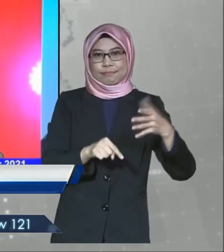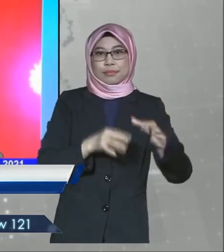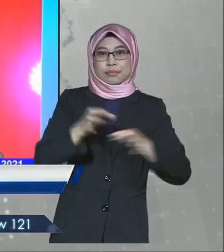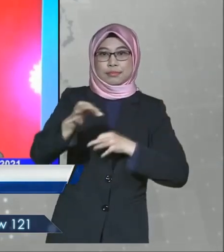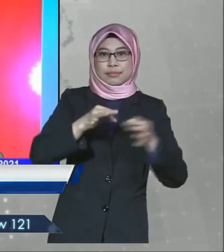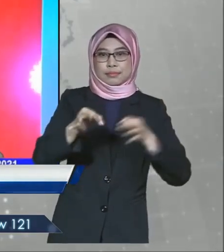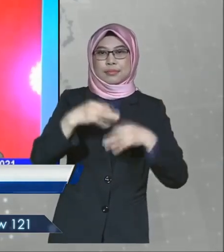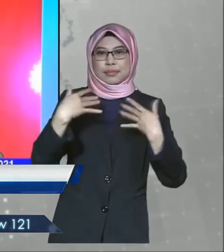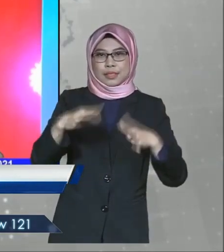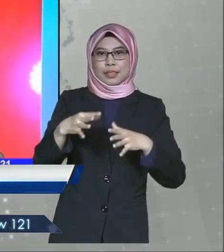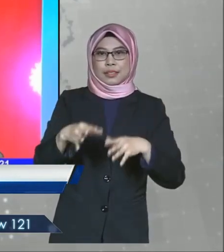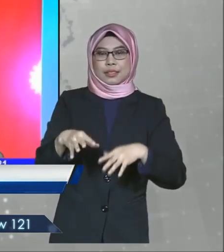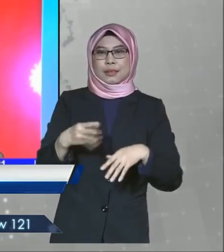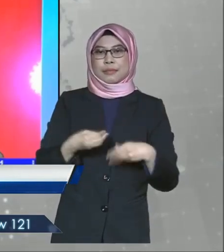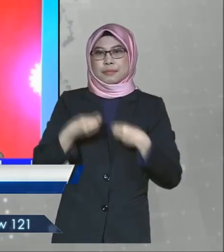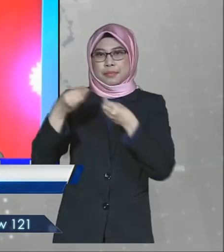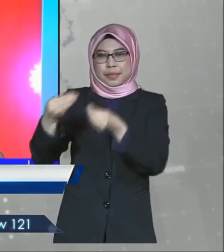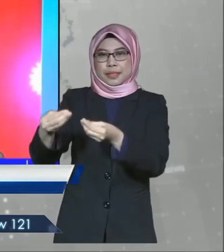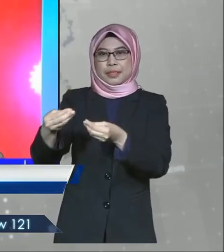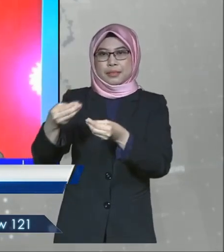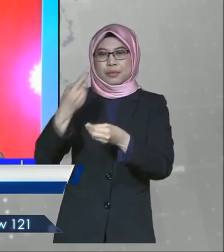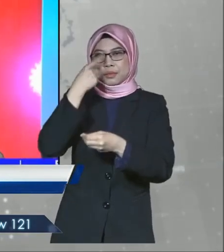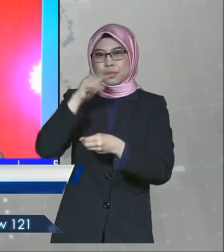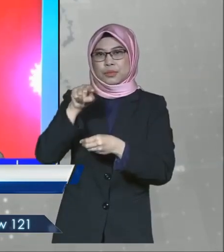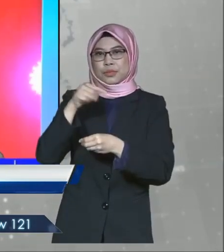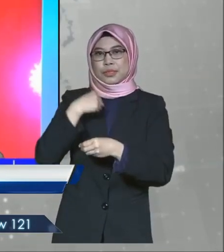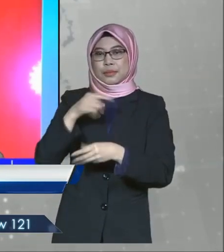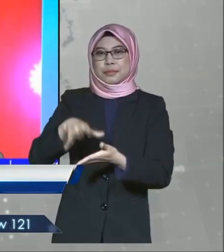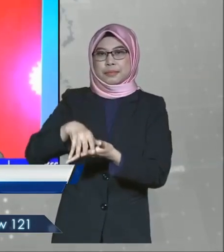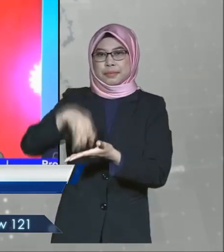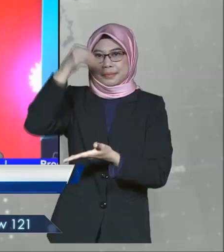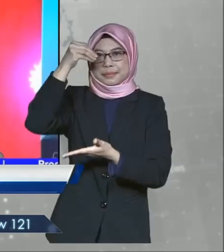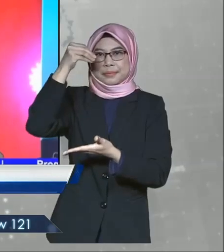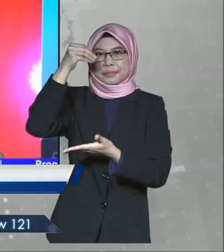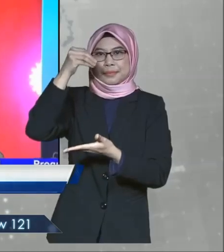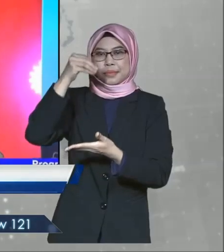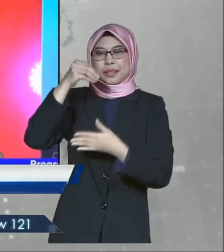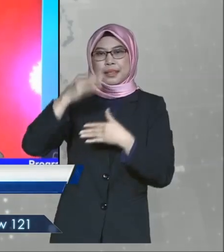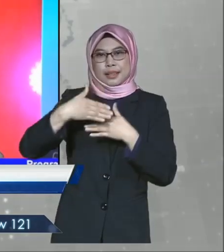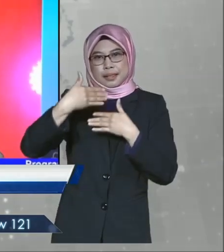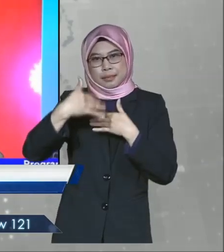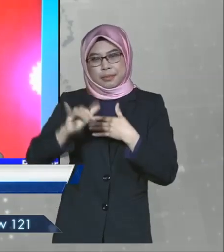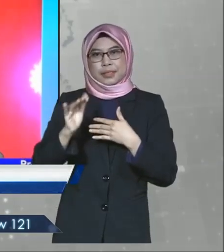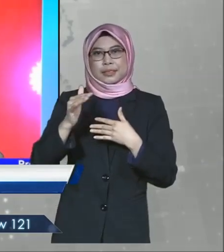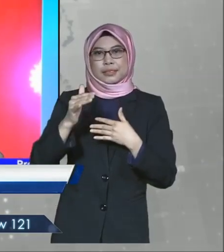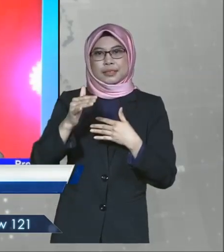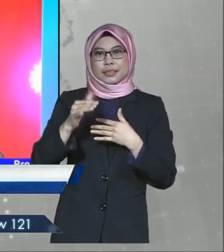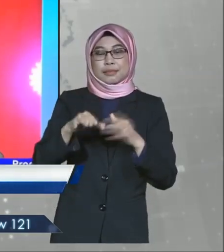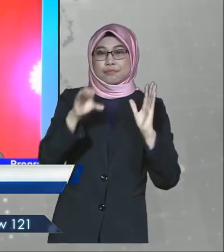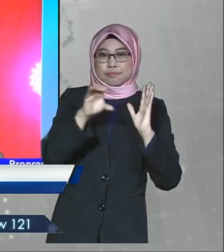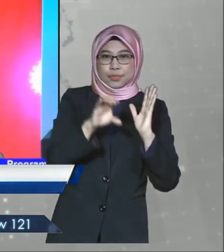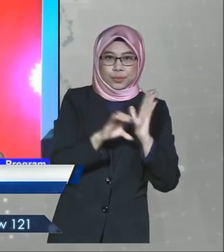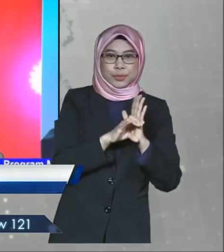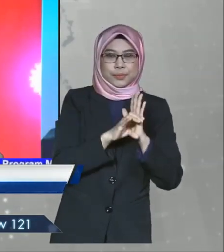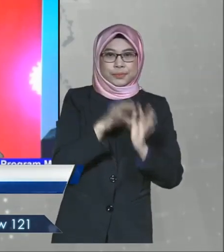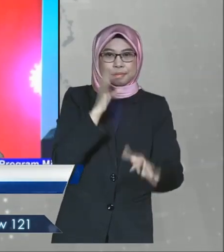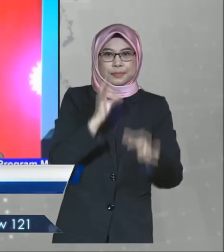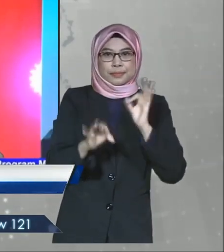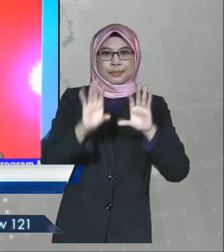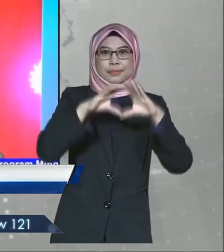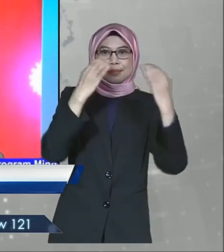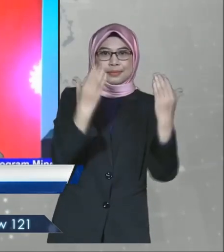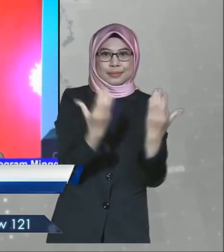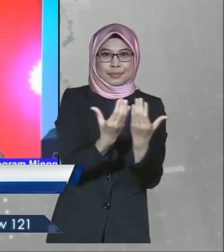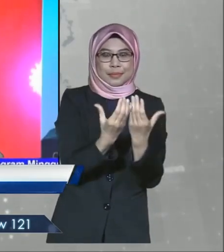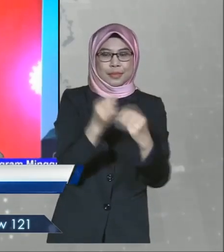And then dia kena lepaskan saya juga lah sebab saya nak belajar kan. And then after that mungkin contoh kalau kelas